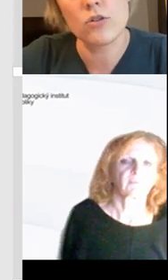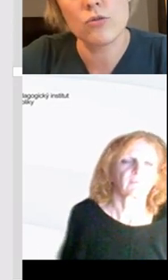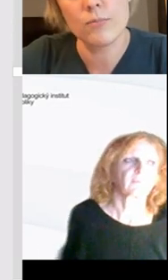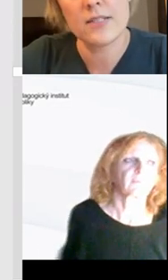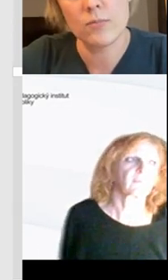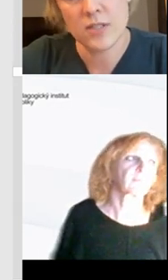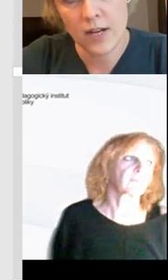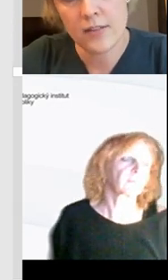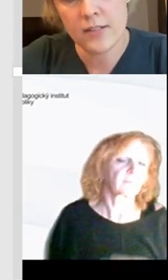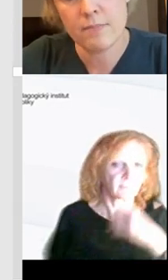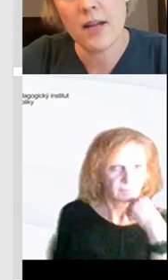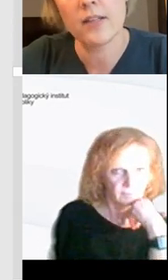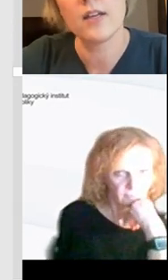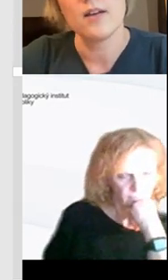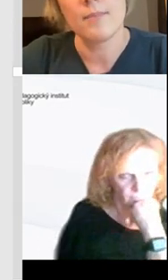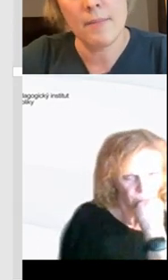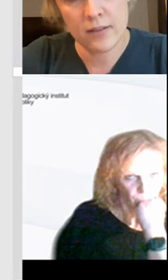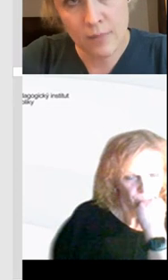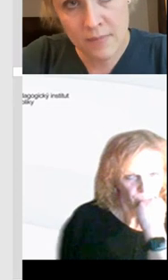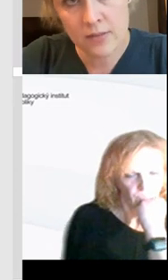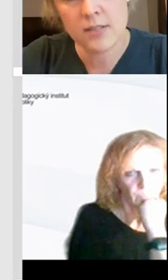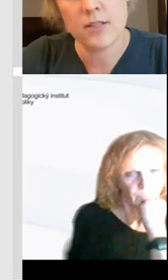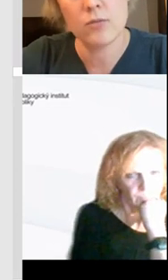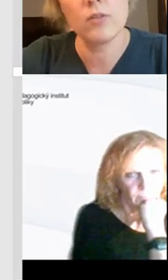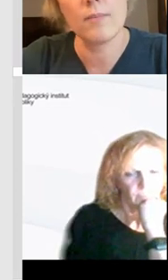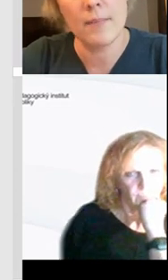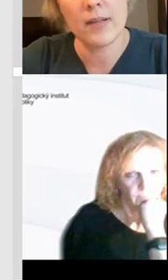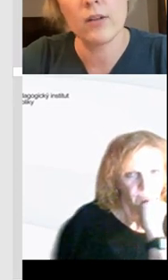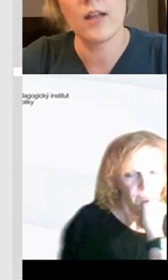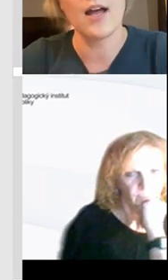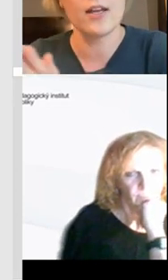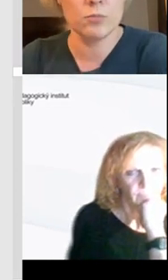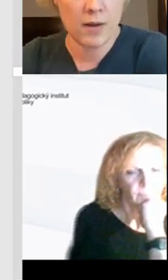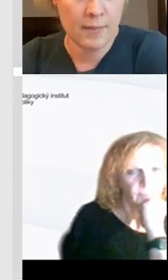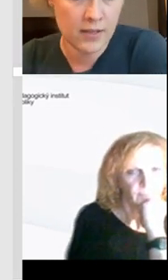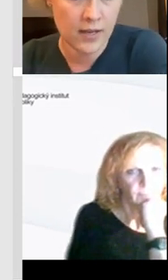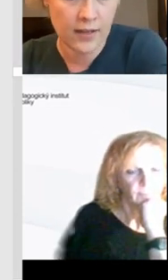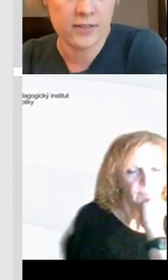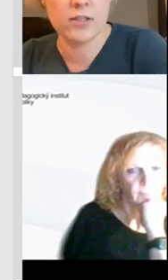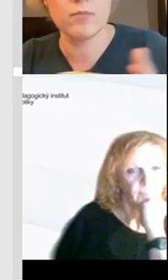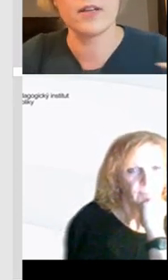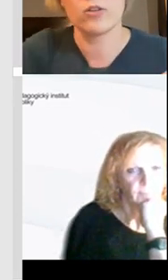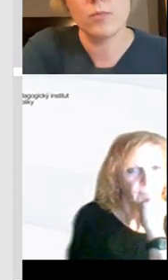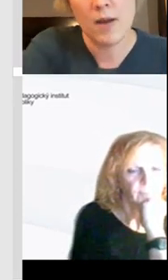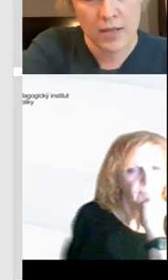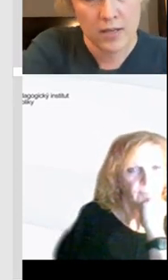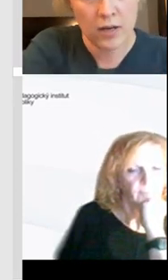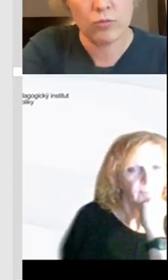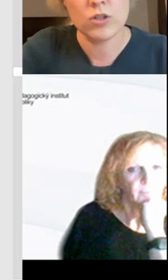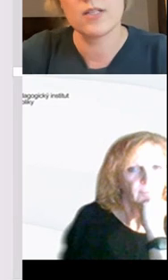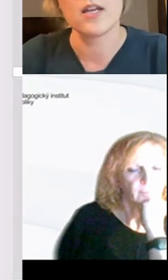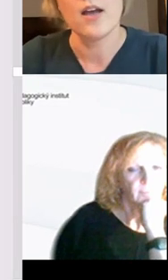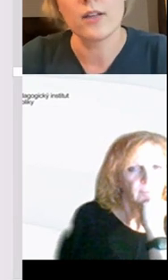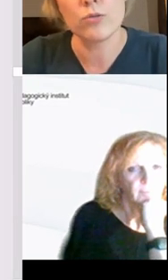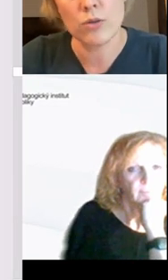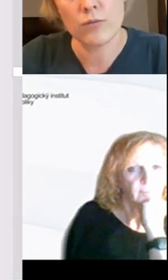Tady zase trošičku bychom se vrátili zpátky. Máme sice Google, máme tohle, ale k tomu máme i nějaké encyklopedie, k tomu máme